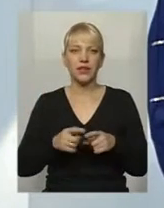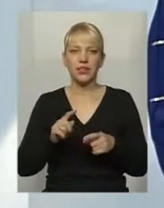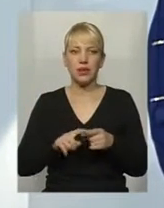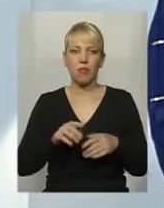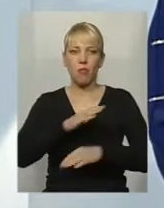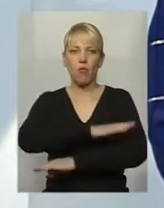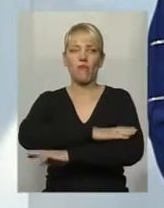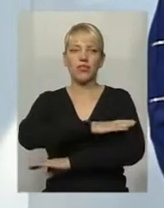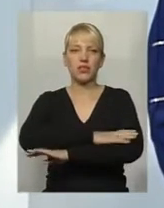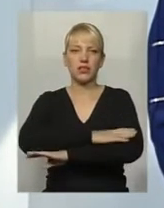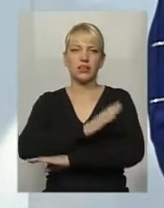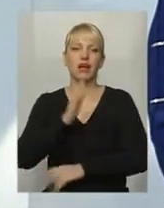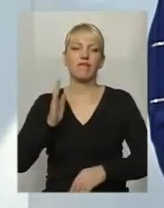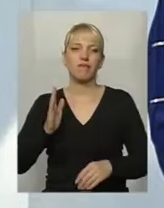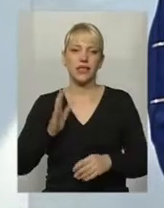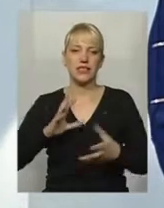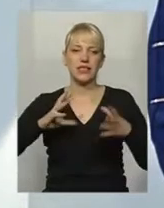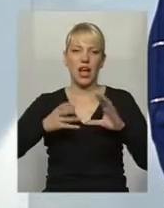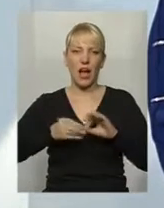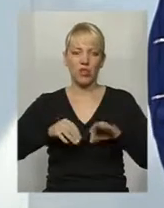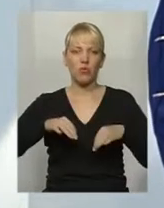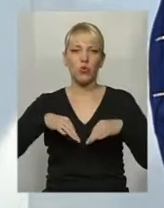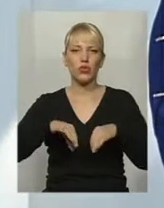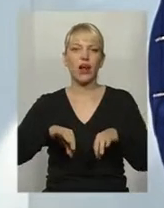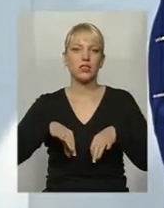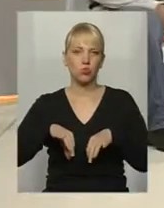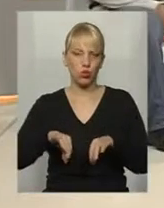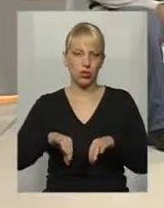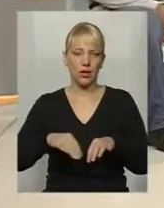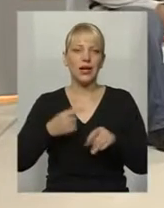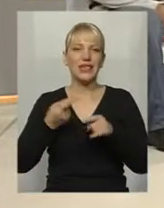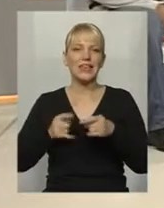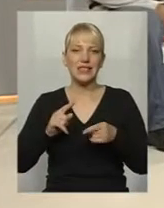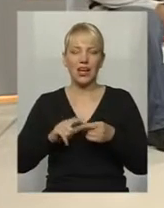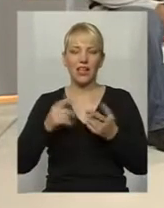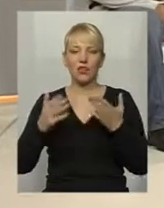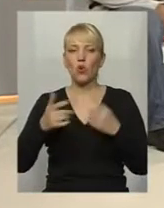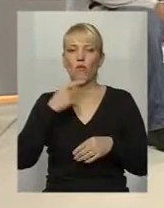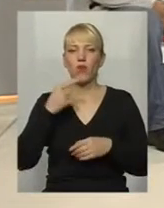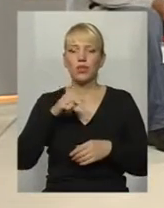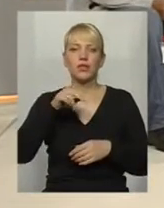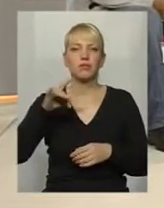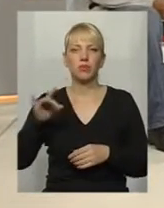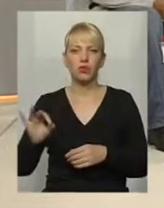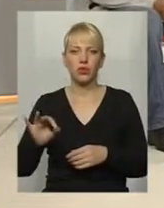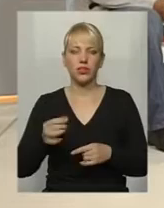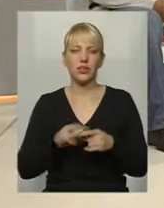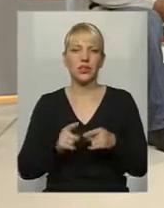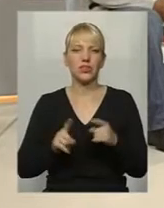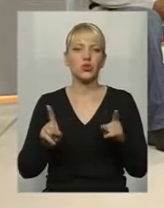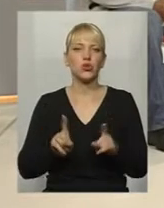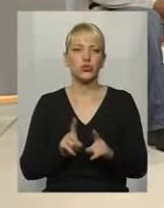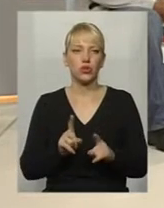поведінка в загальному транспорті. Це, якщо говорити про те, що